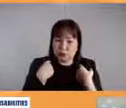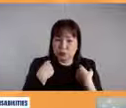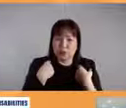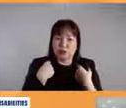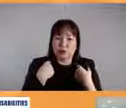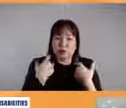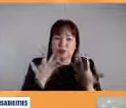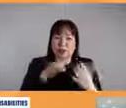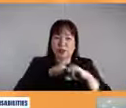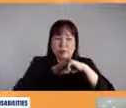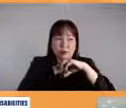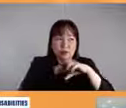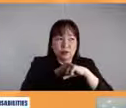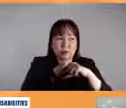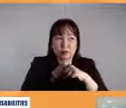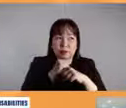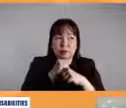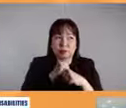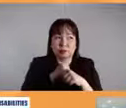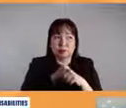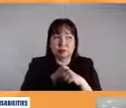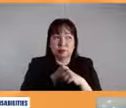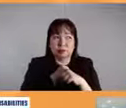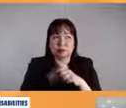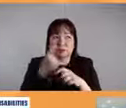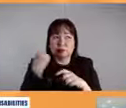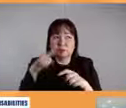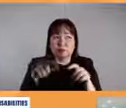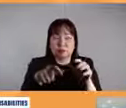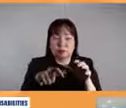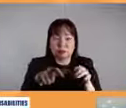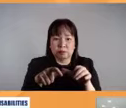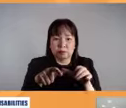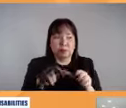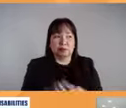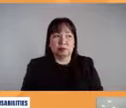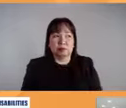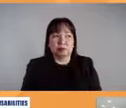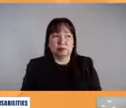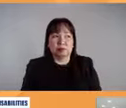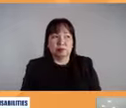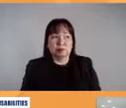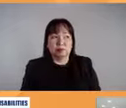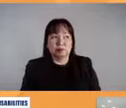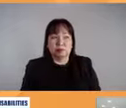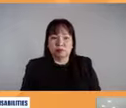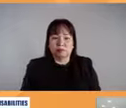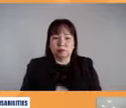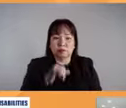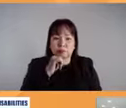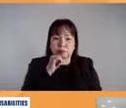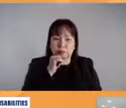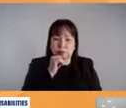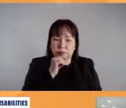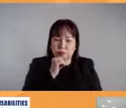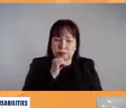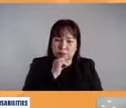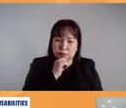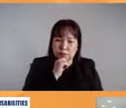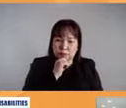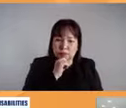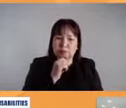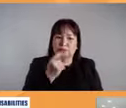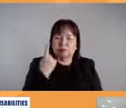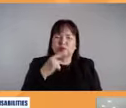zagadvocate para siya malipa ang sanaan. Himbina para siya blind kung gwe sa lahat